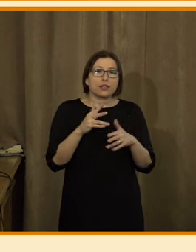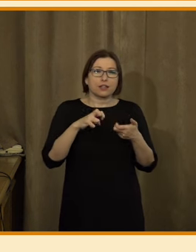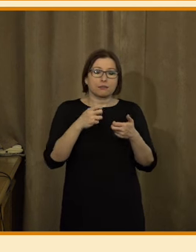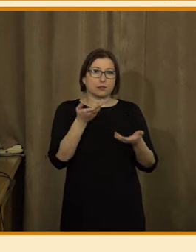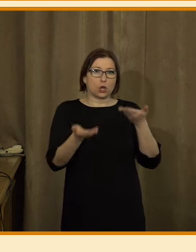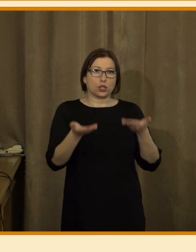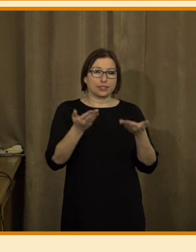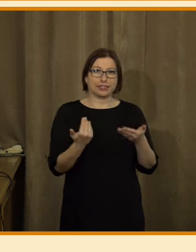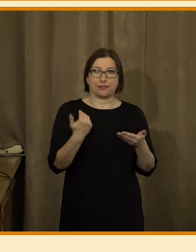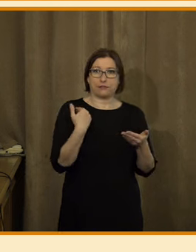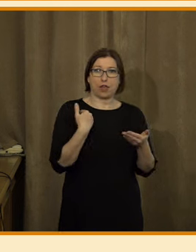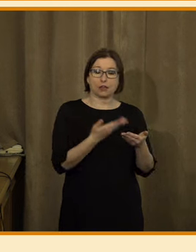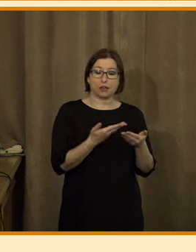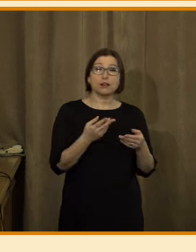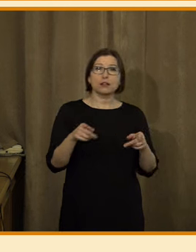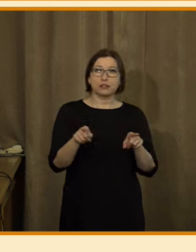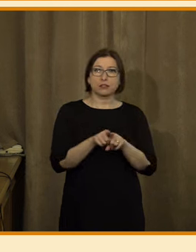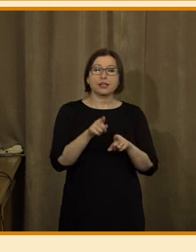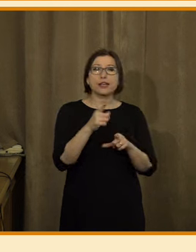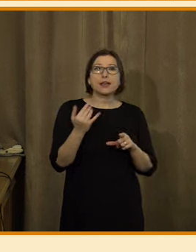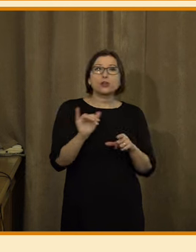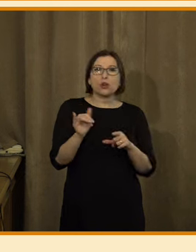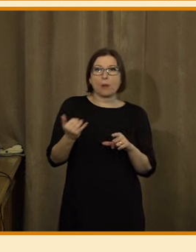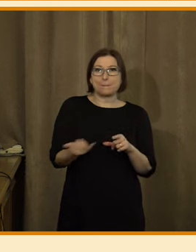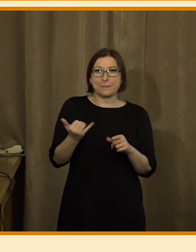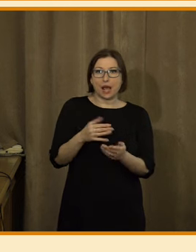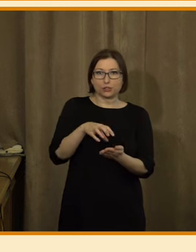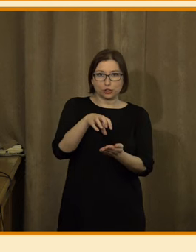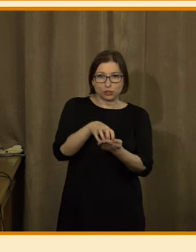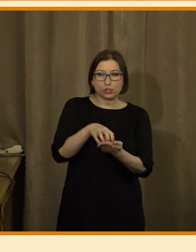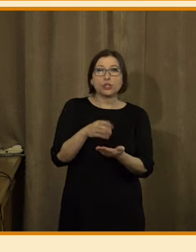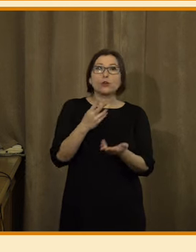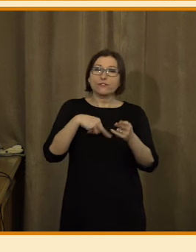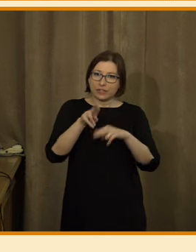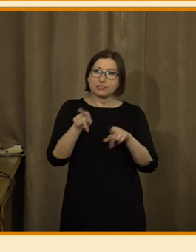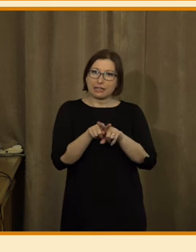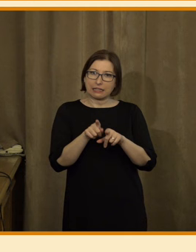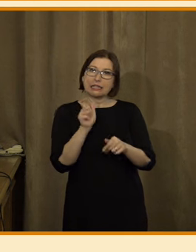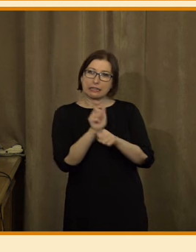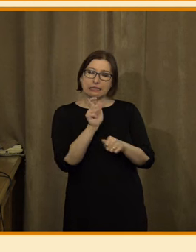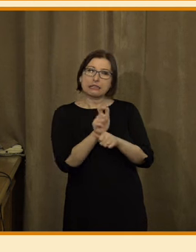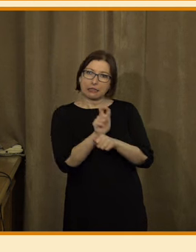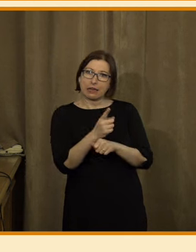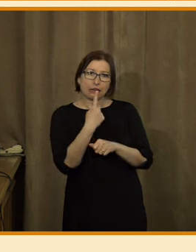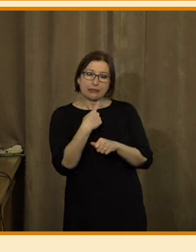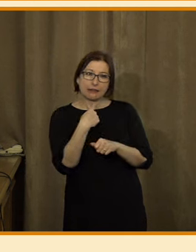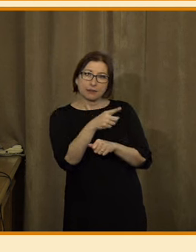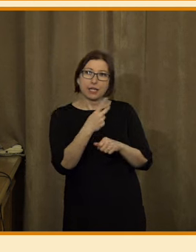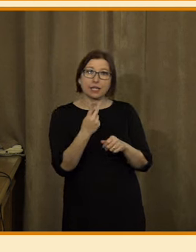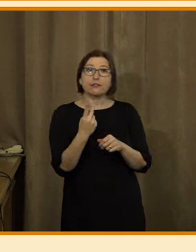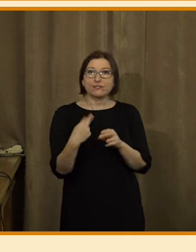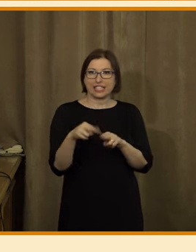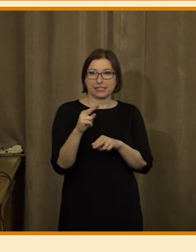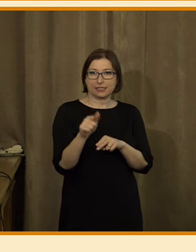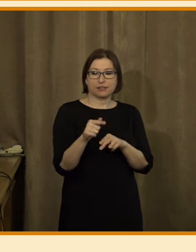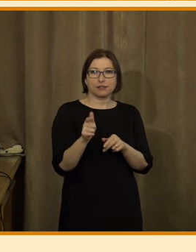rozdíl vlastně ve věku. I ti mladší respondenti jsou poměrně kritičtí. Myslím, že dokonce v průměru i trochu více než starší